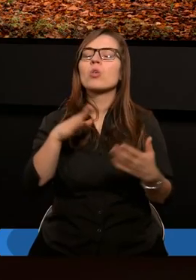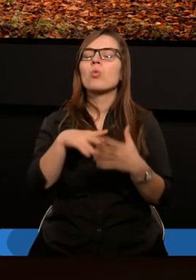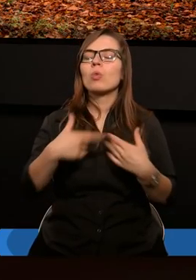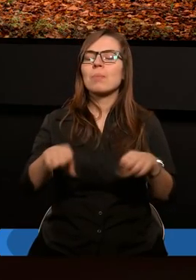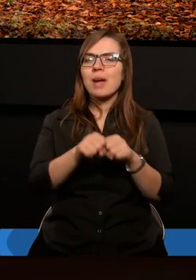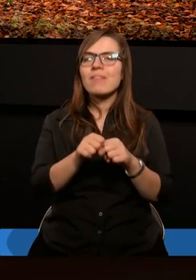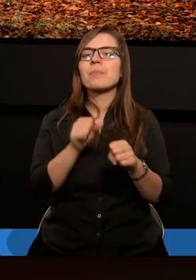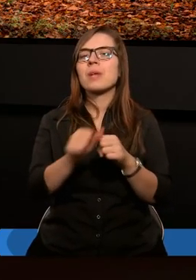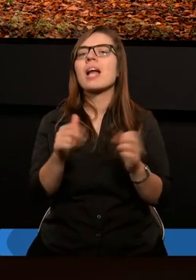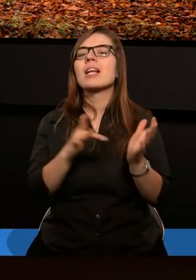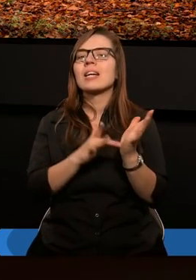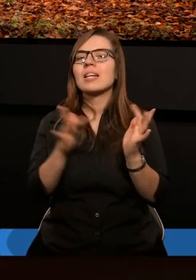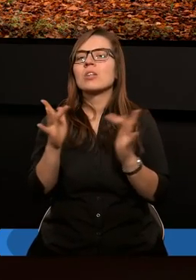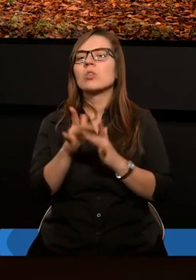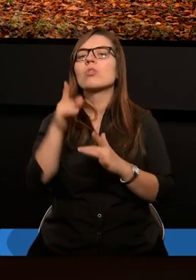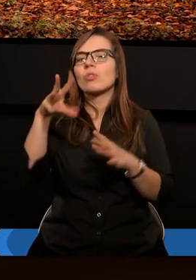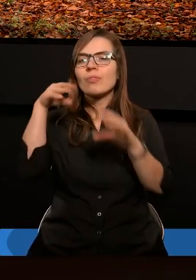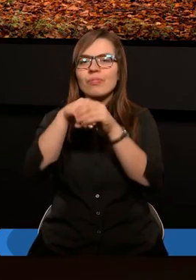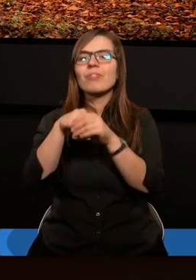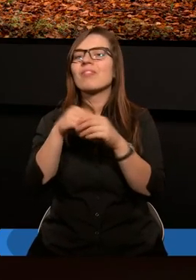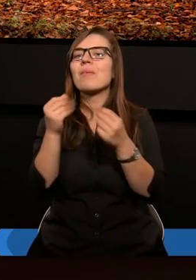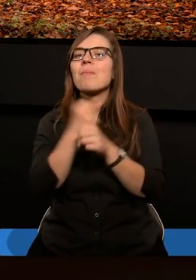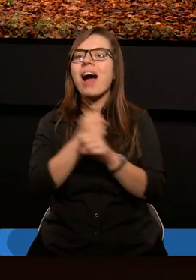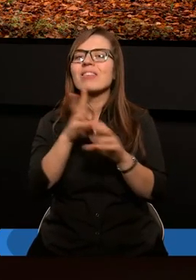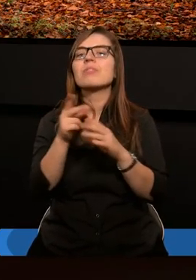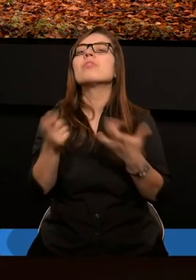usprawiedliwieniem jest właśnie Chrystus, że ono jest w Chrystusie.